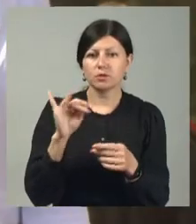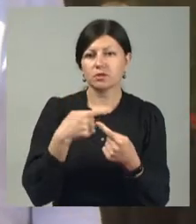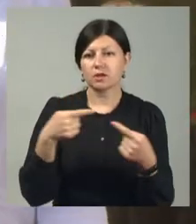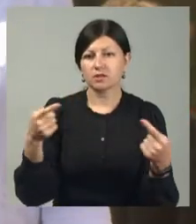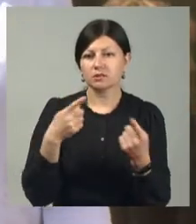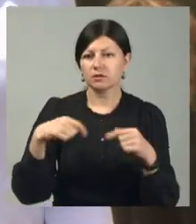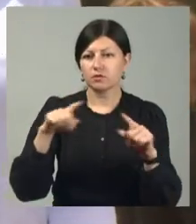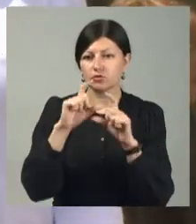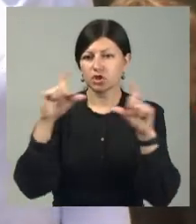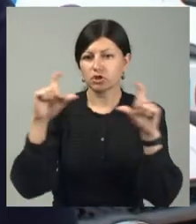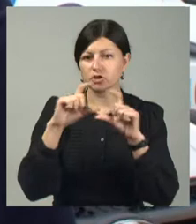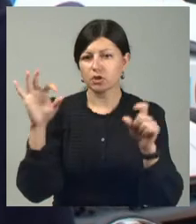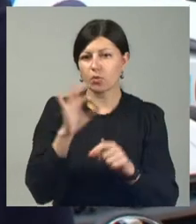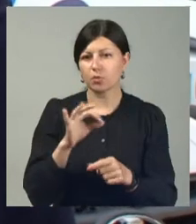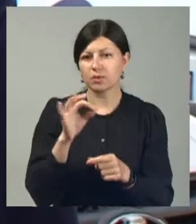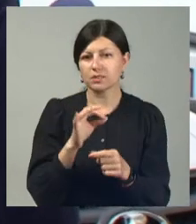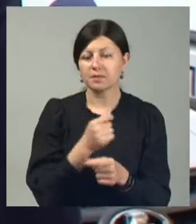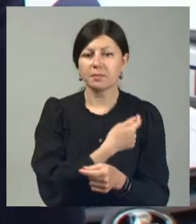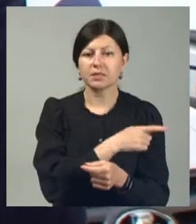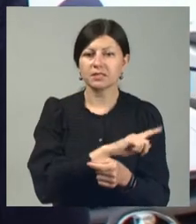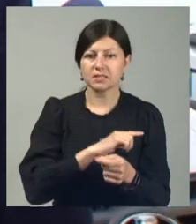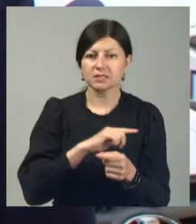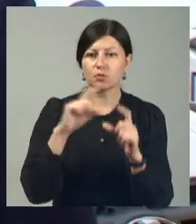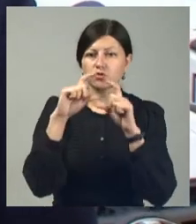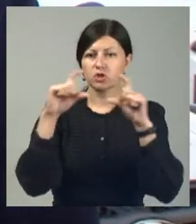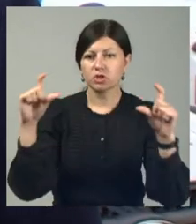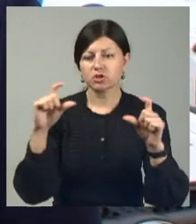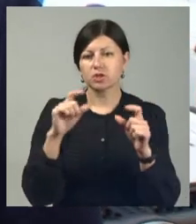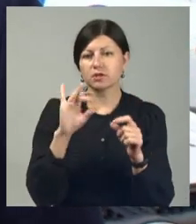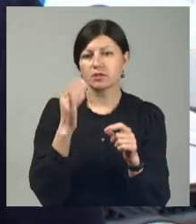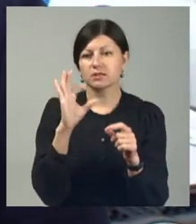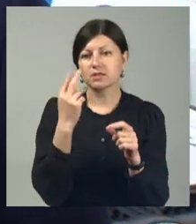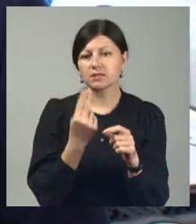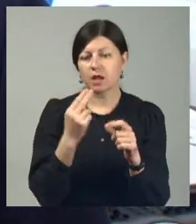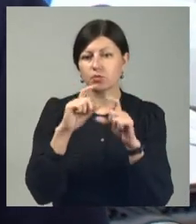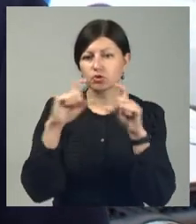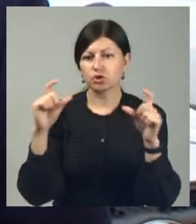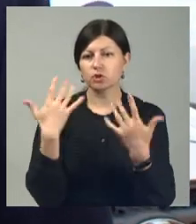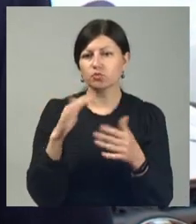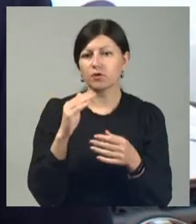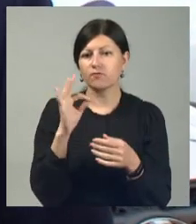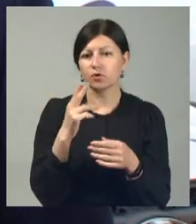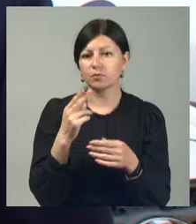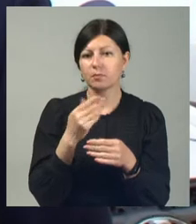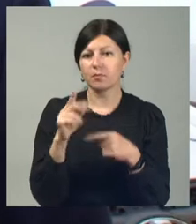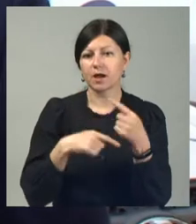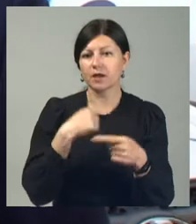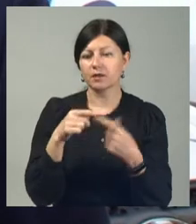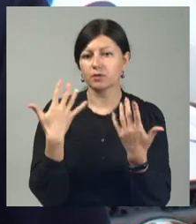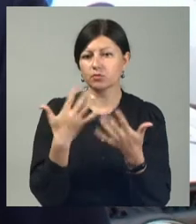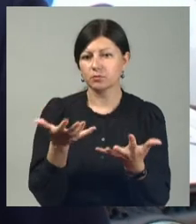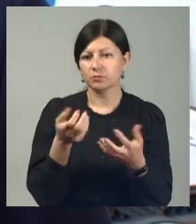учреждений области. Медицинским учреждениям и подобным социальным учреждениям уже фонд поколения приобрел более